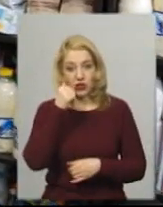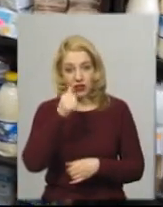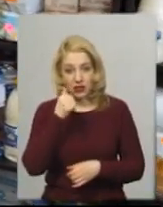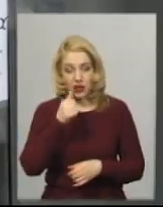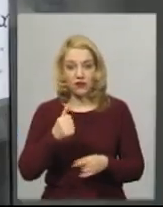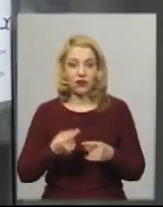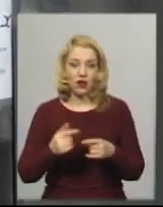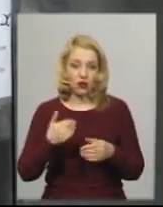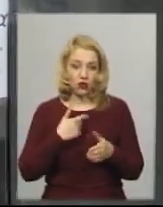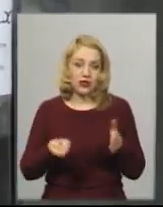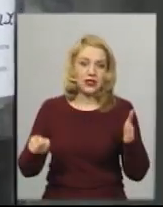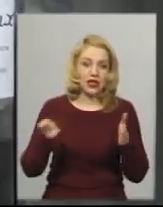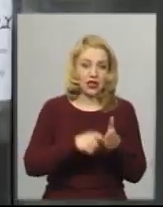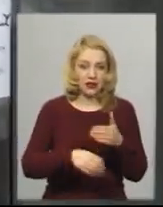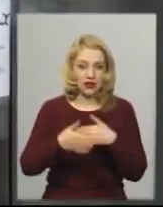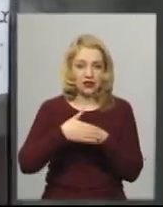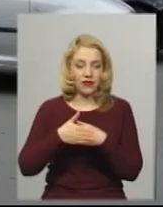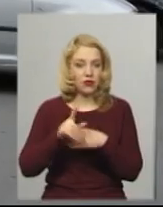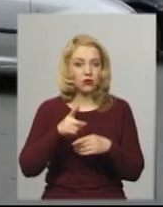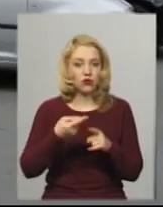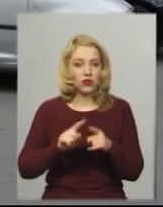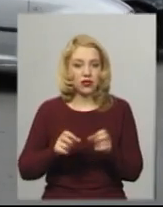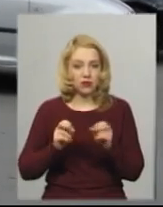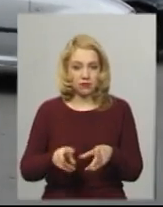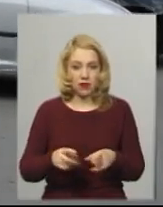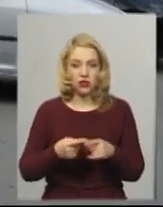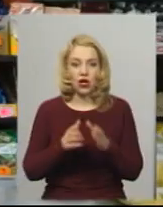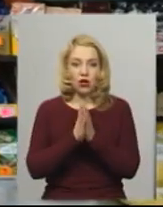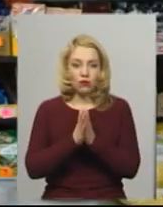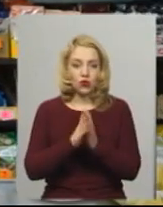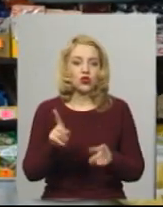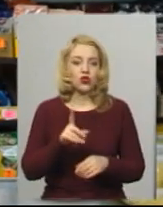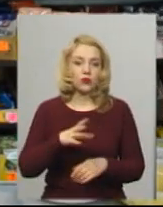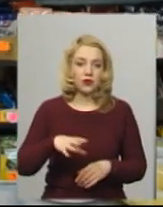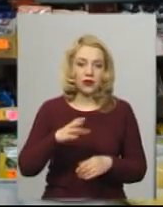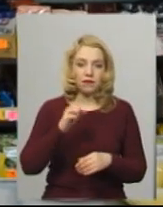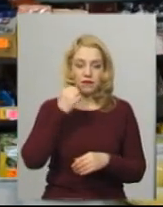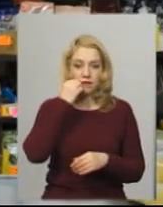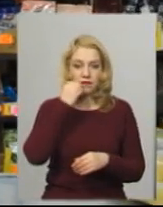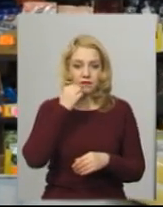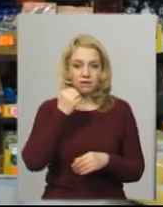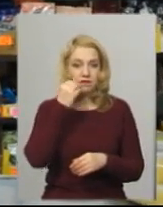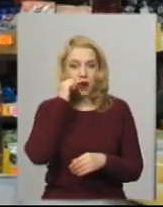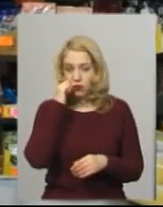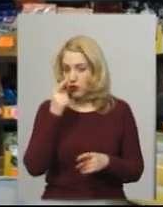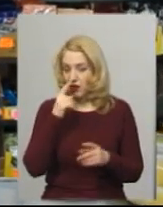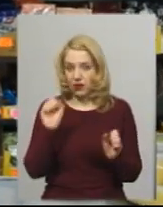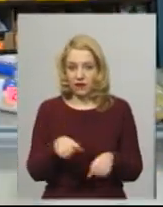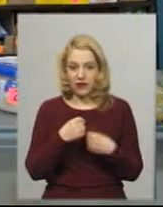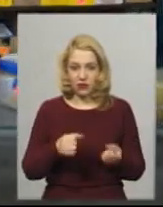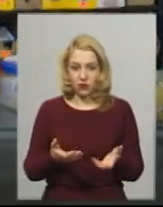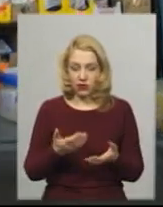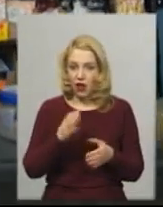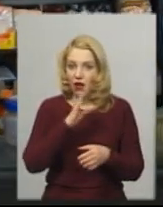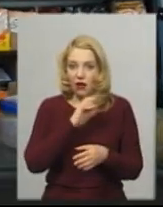небезпечно. Продавчиня каже, нагадує покупцям, аби ті були в засобах захисту. Бабушці їм нереально, во-перше, мені казали, вони взагалі не